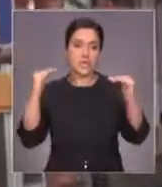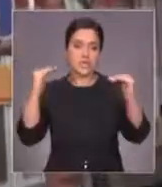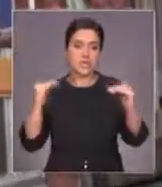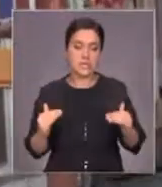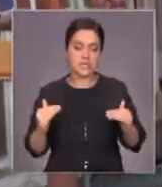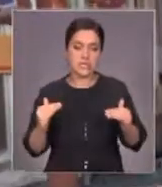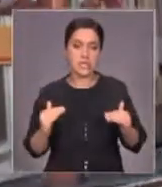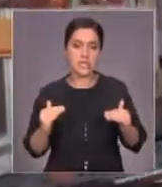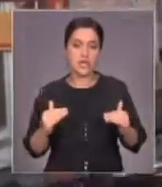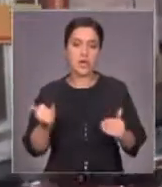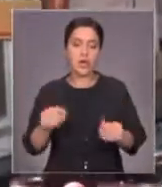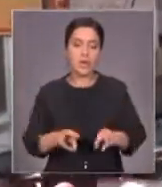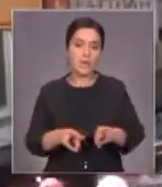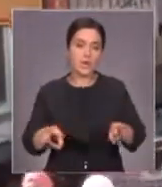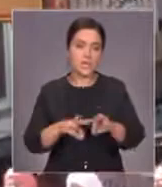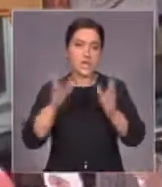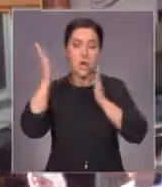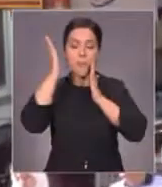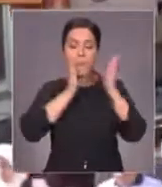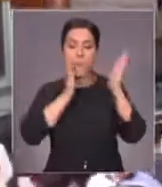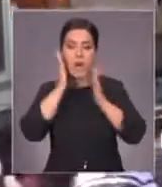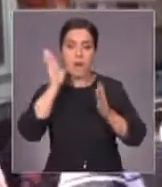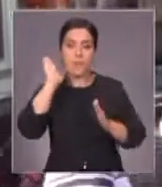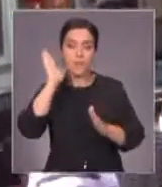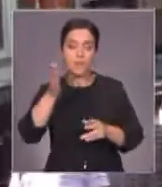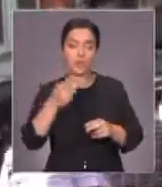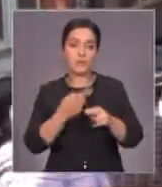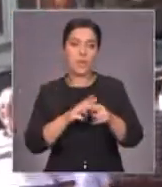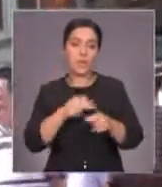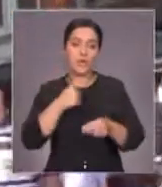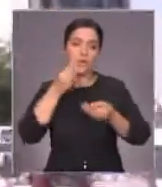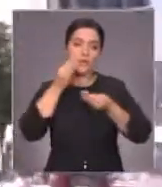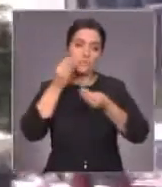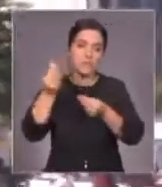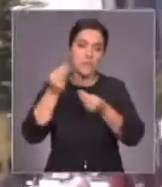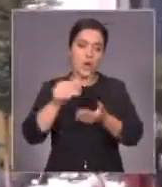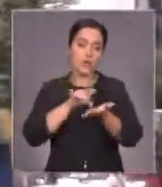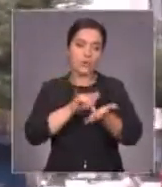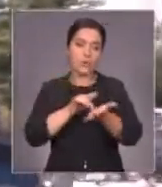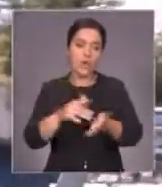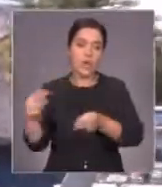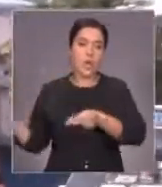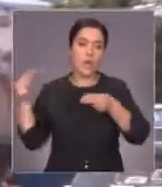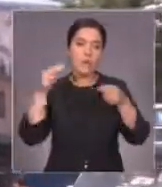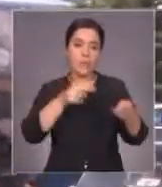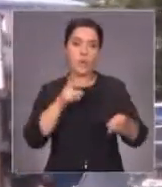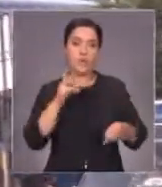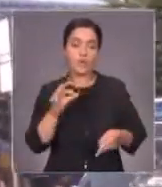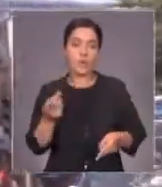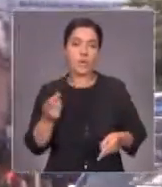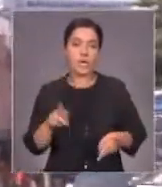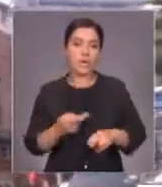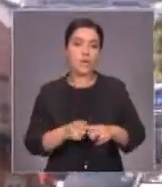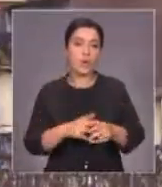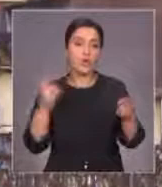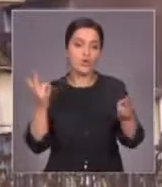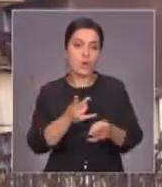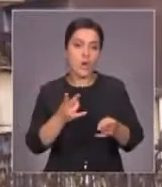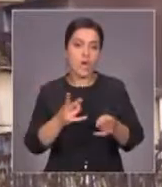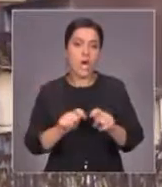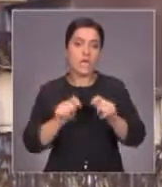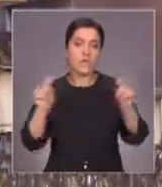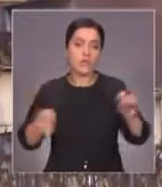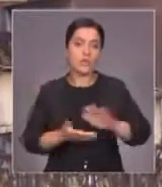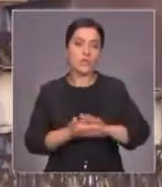снизился. Теперь правительство Малайзии намерено уделять особое внимание привлечению туристов из развитых стран. Но для этого необходимо создать условия